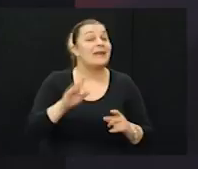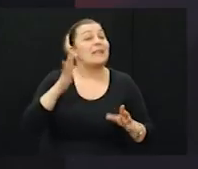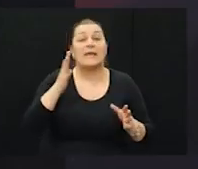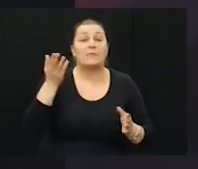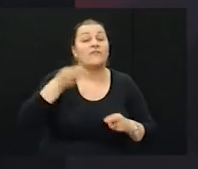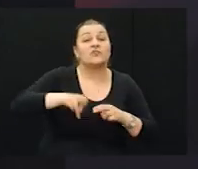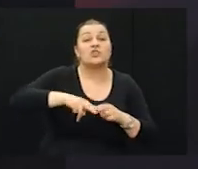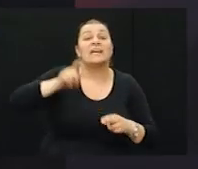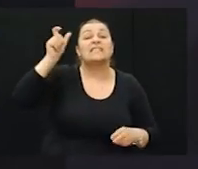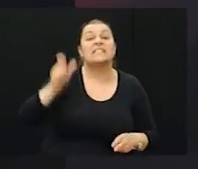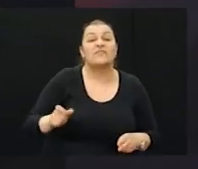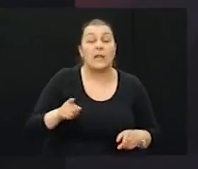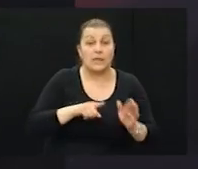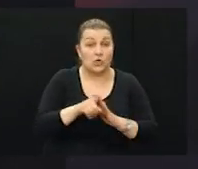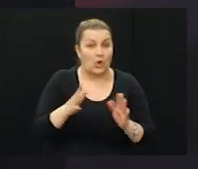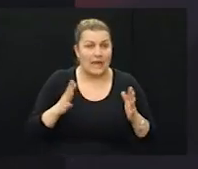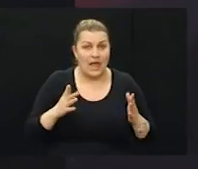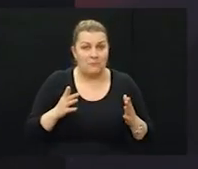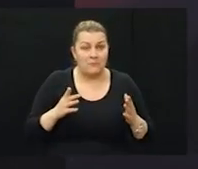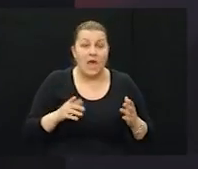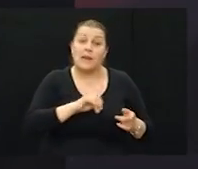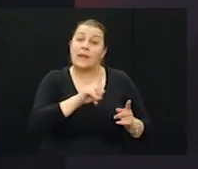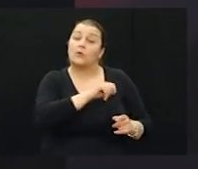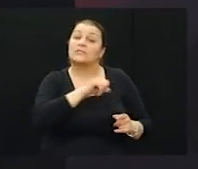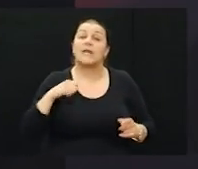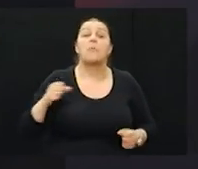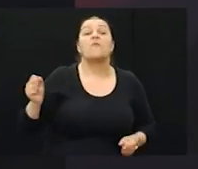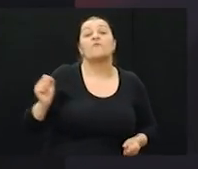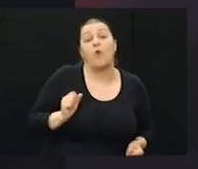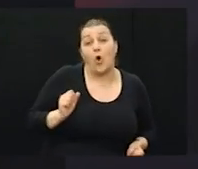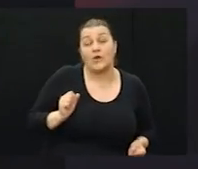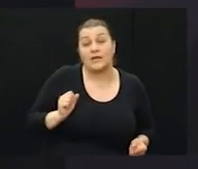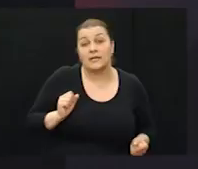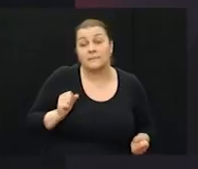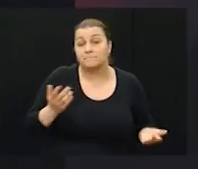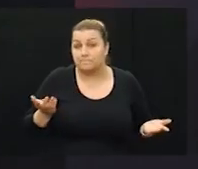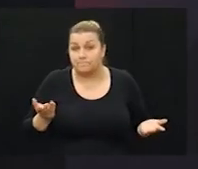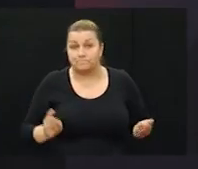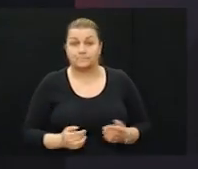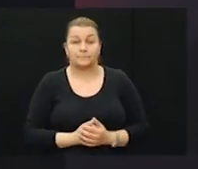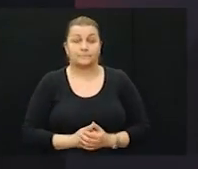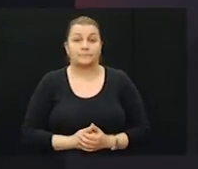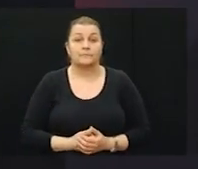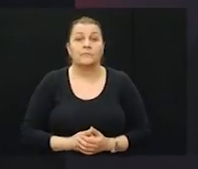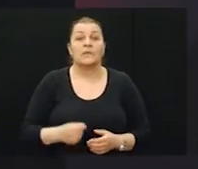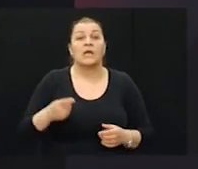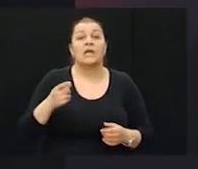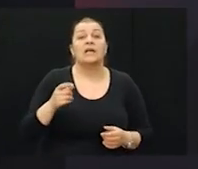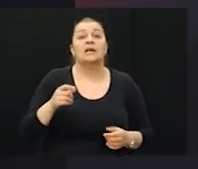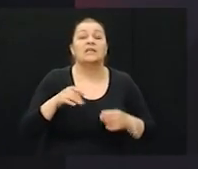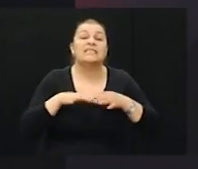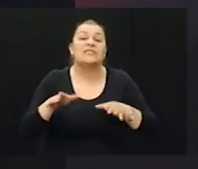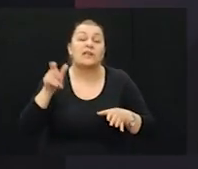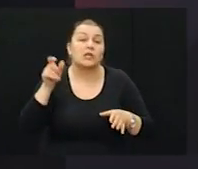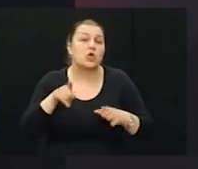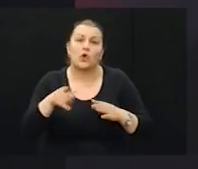roka. Ima samo vojni rok. Dakle, ne možete govorići o civilnom vojnom roku jer to je tema koja nije